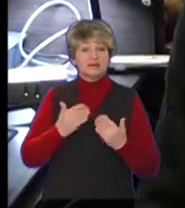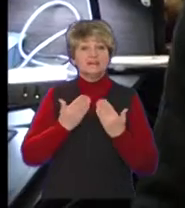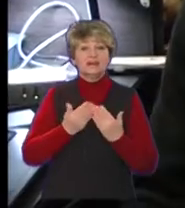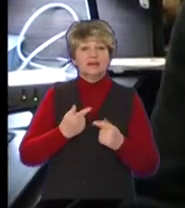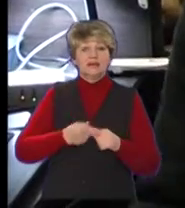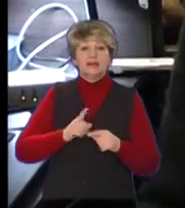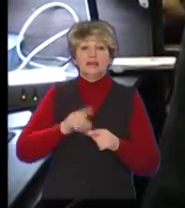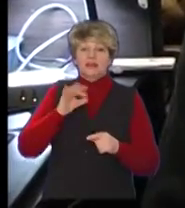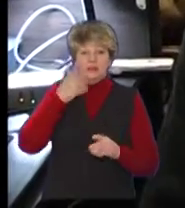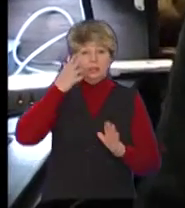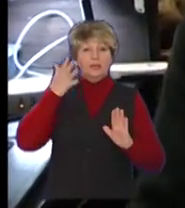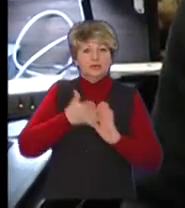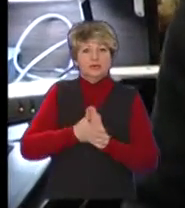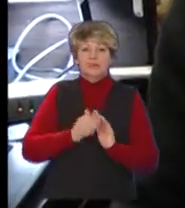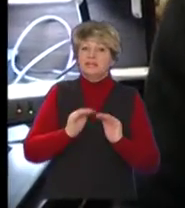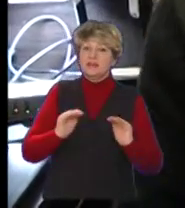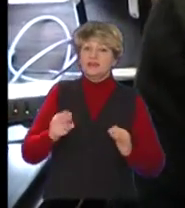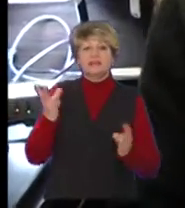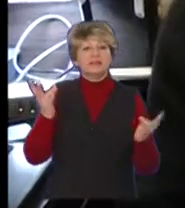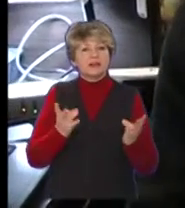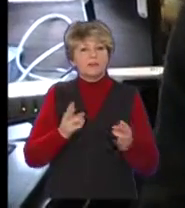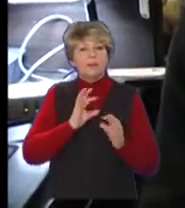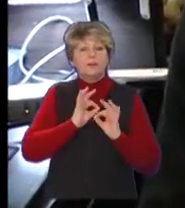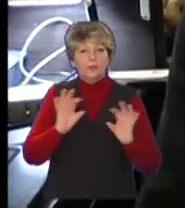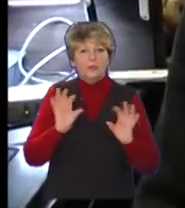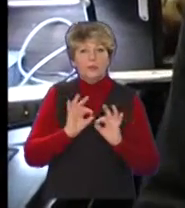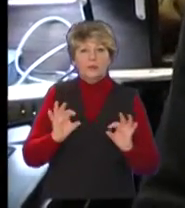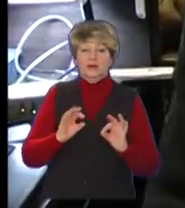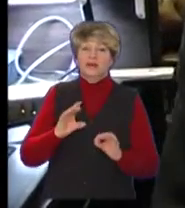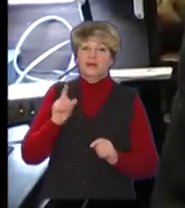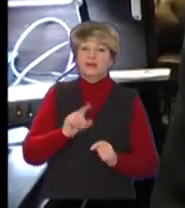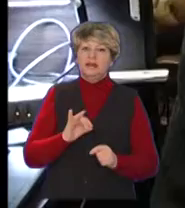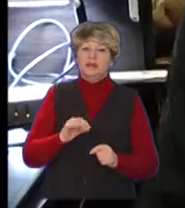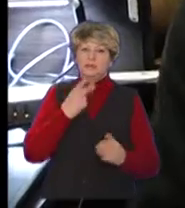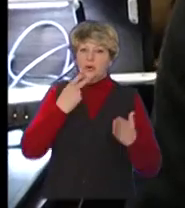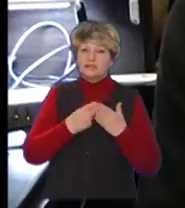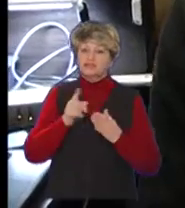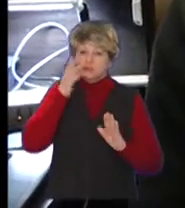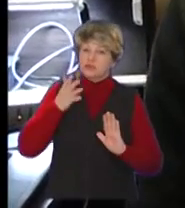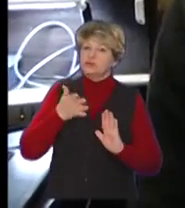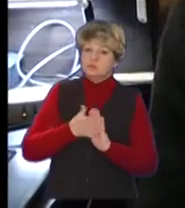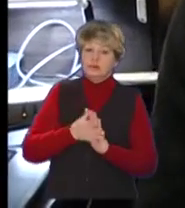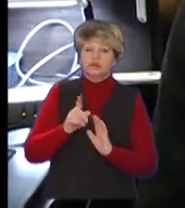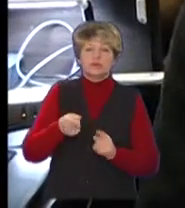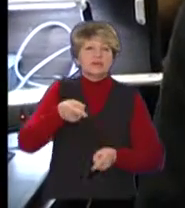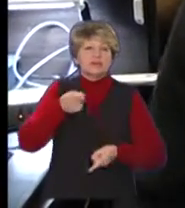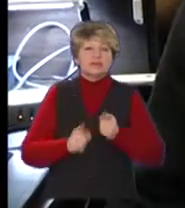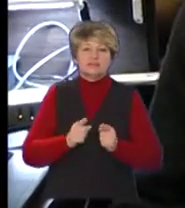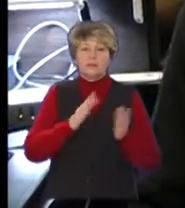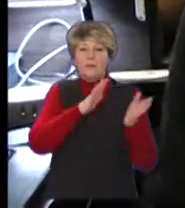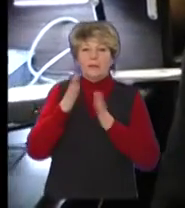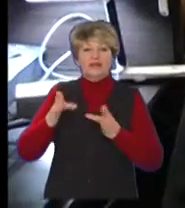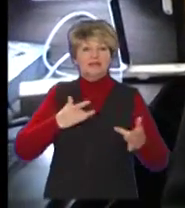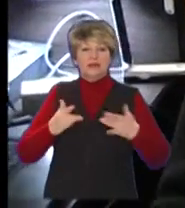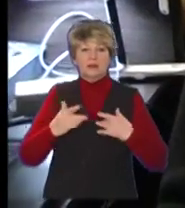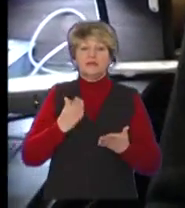операція на живій матерії та свідомості. Дитині треба пояснювати, скеровувати її так, щоб зрозуміла, що найсправнішим